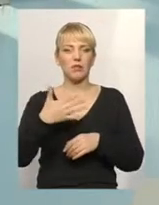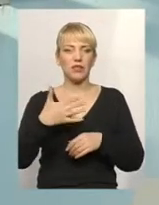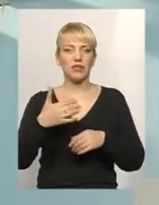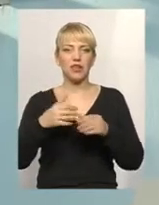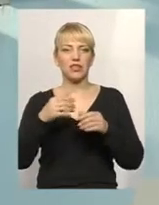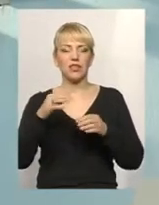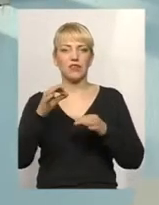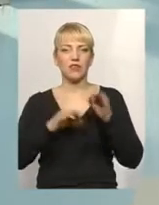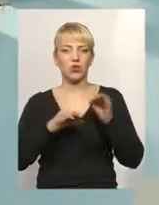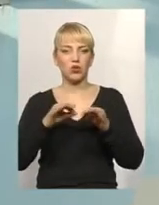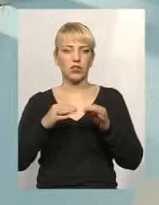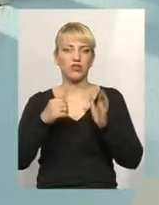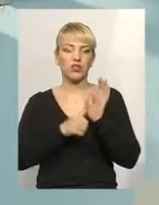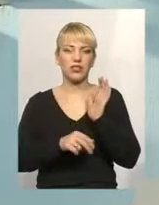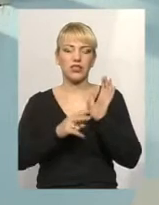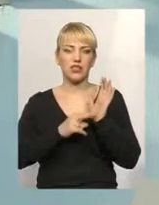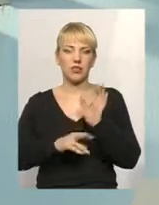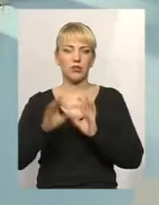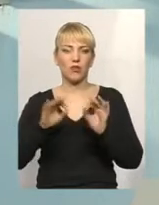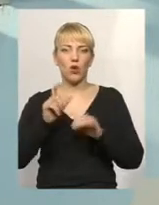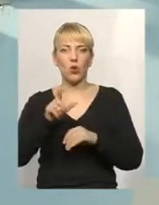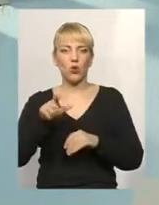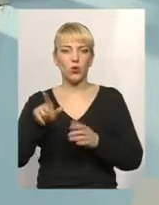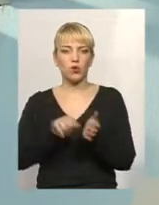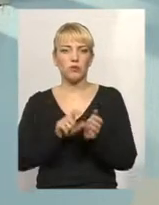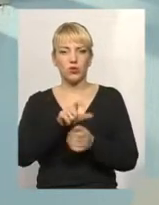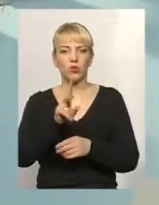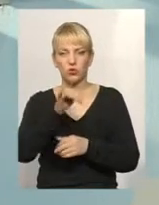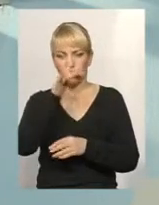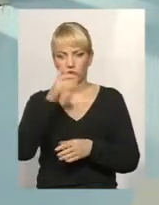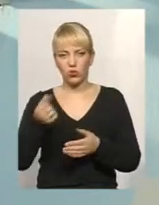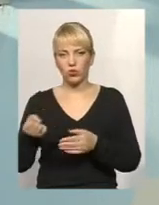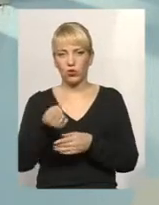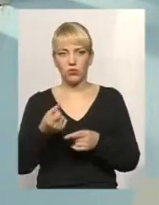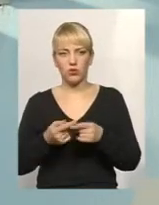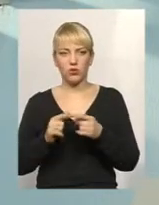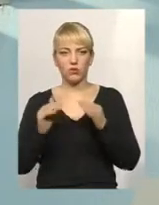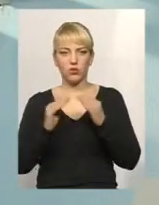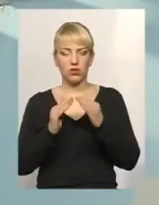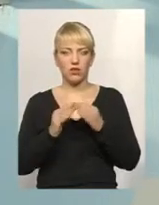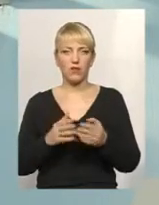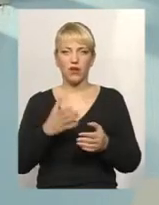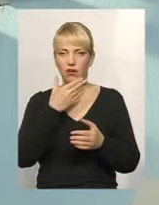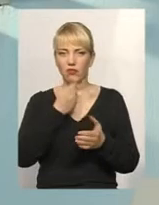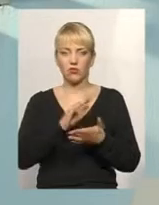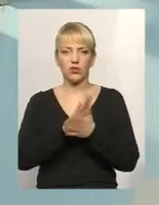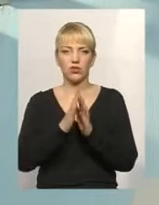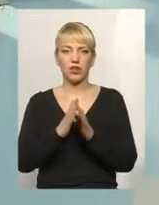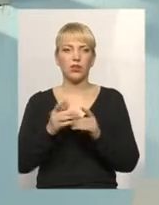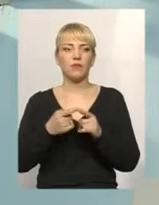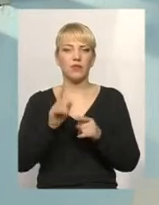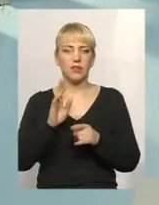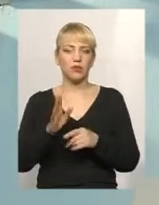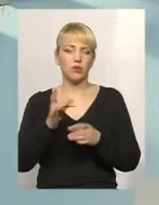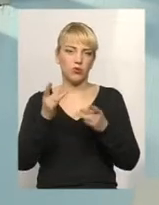% люди пенсійного віку, які не в змозі отримувати дану будівлю в належному стані. І тоді це буде